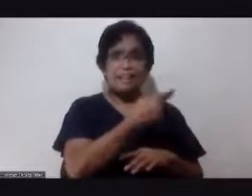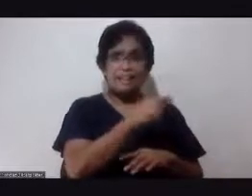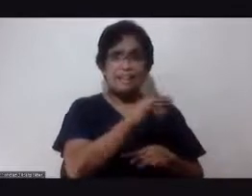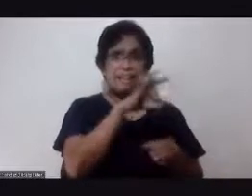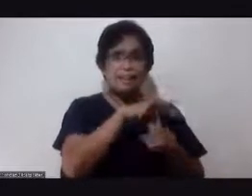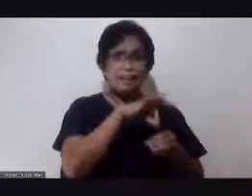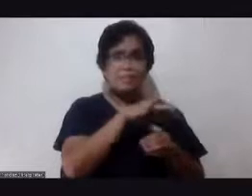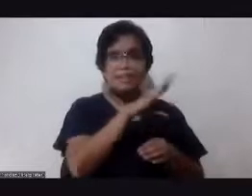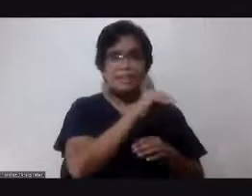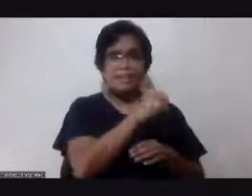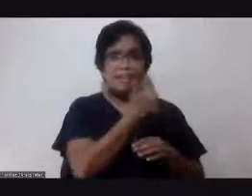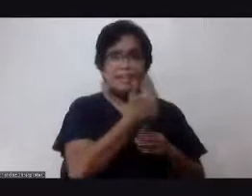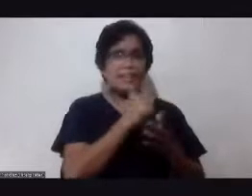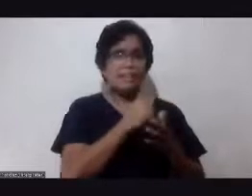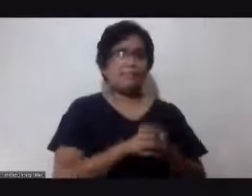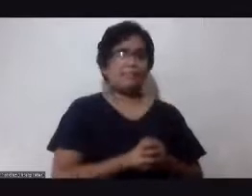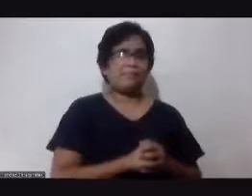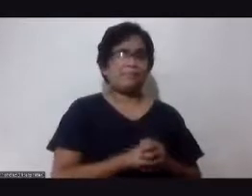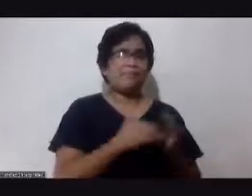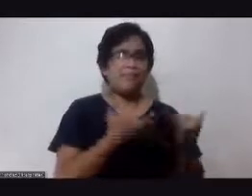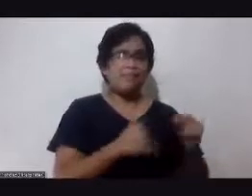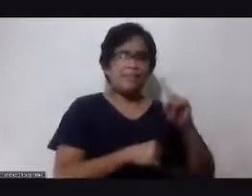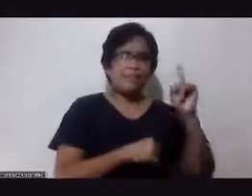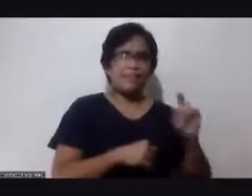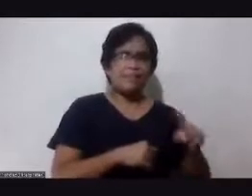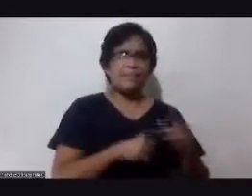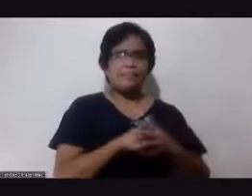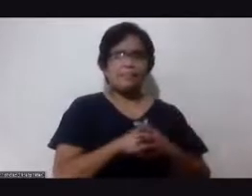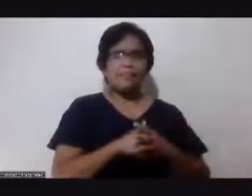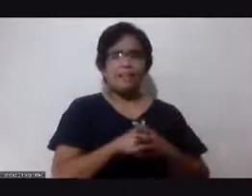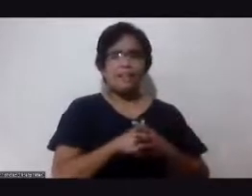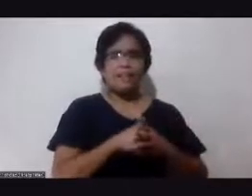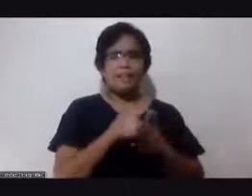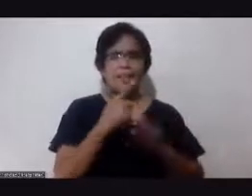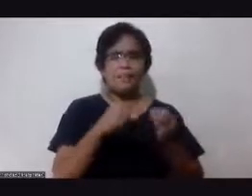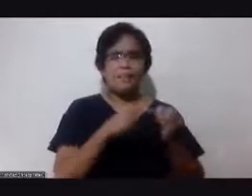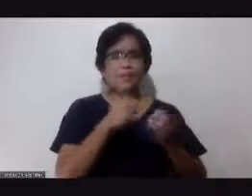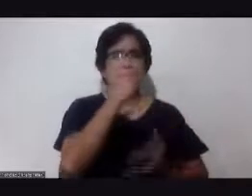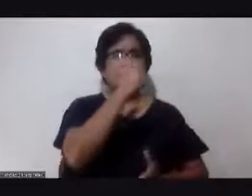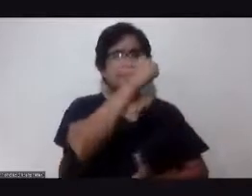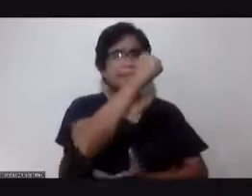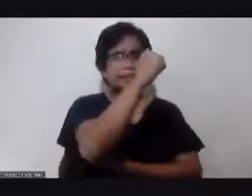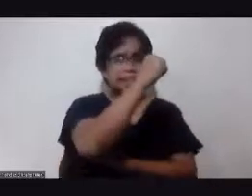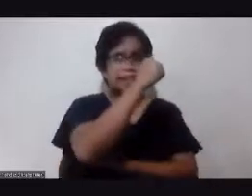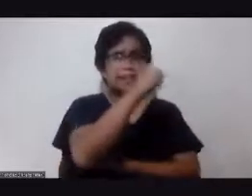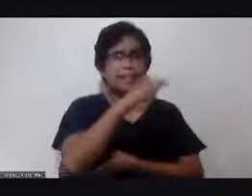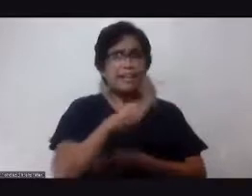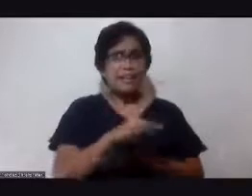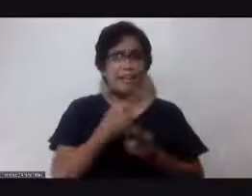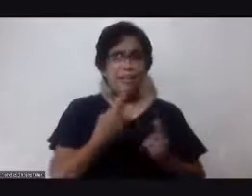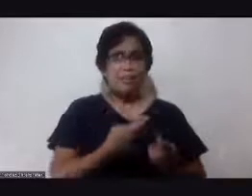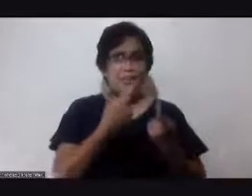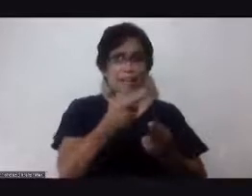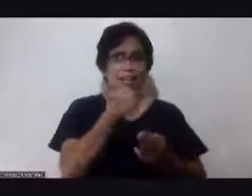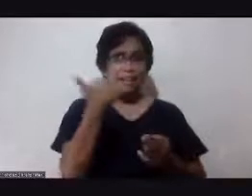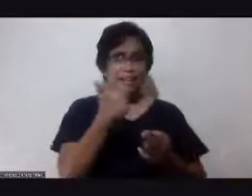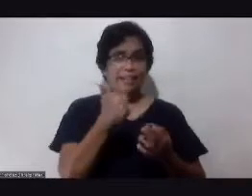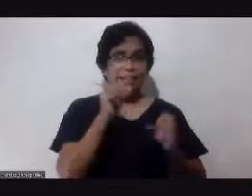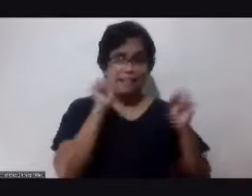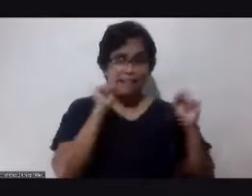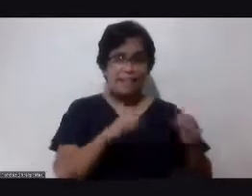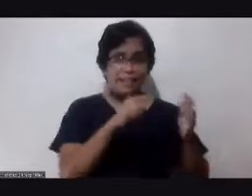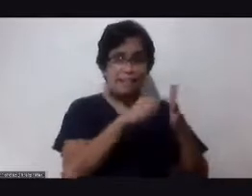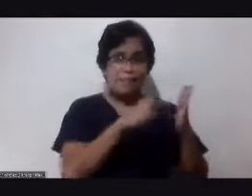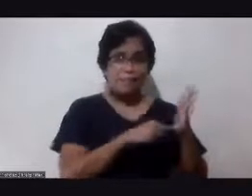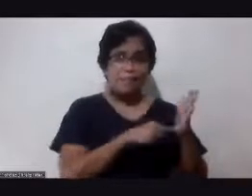device, will you recommend that to others? Kaya ba? Affordable ba? At saan daw ba yan makukuha?